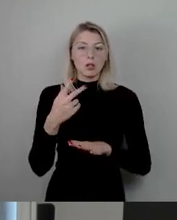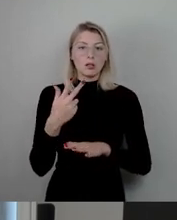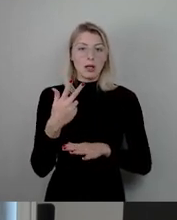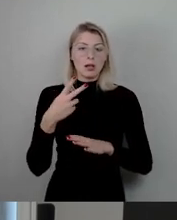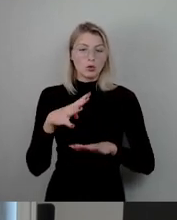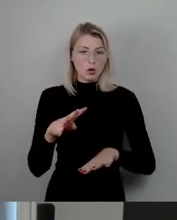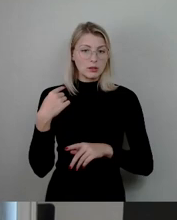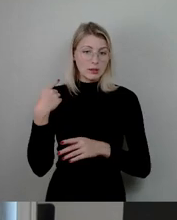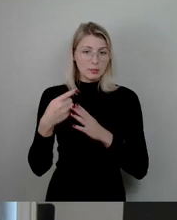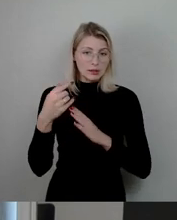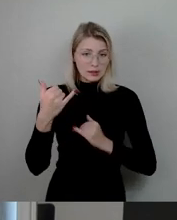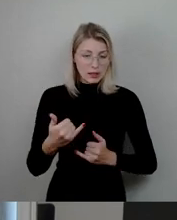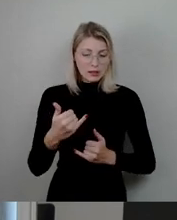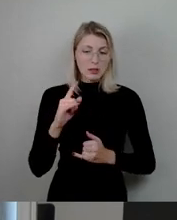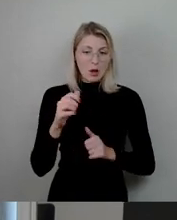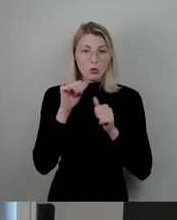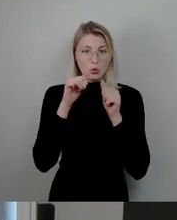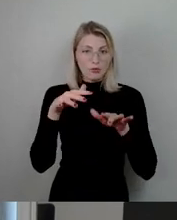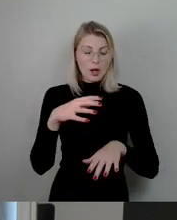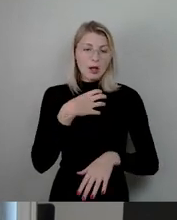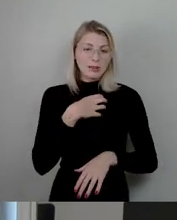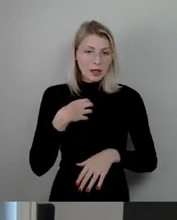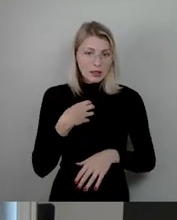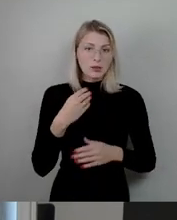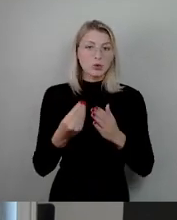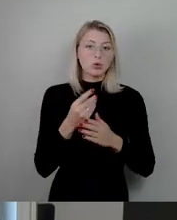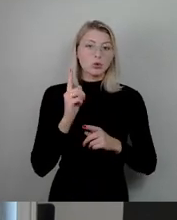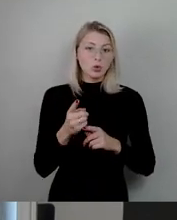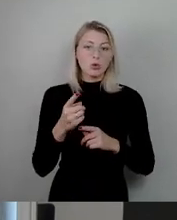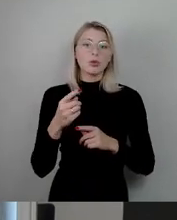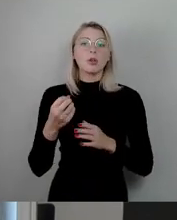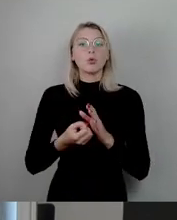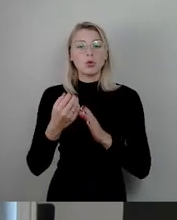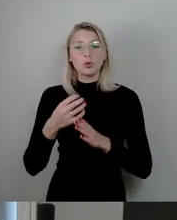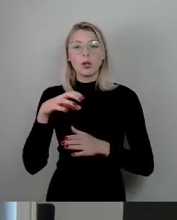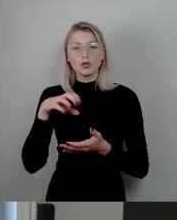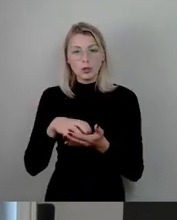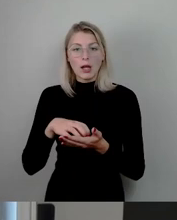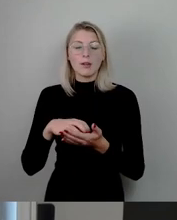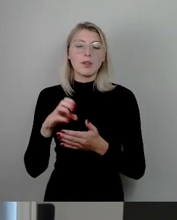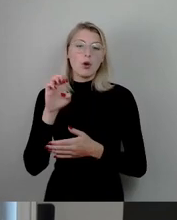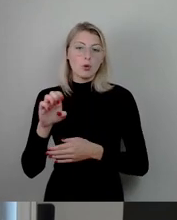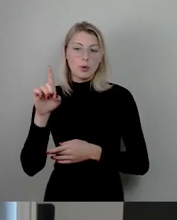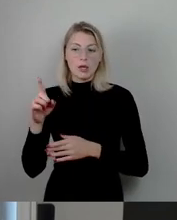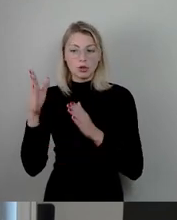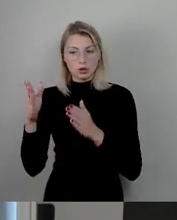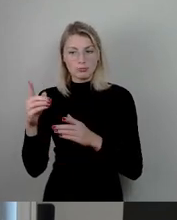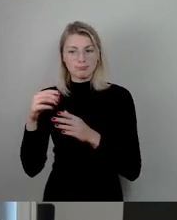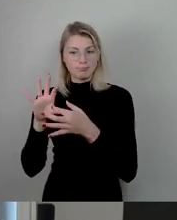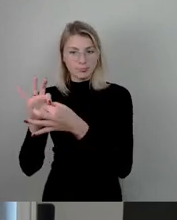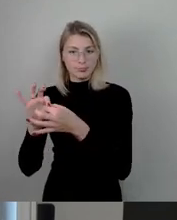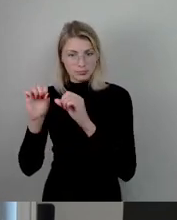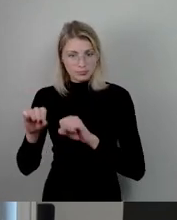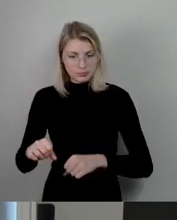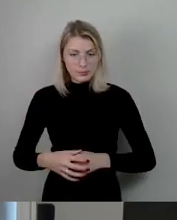Dresdens als Kunst und Kulturstaat von europäischem Range bei. Es gilt diesem